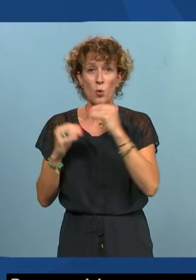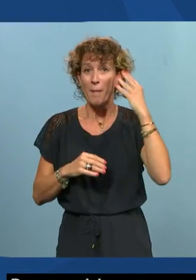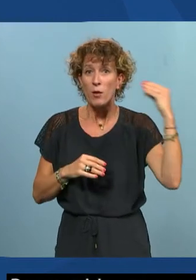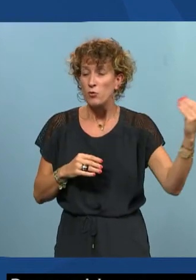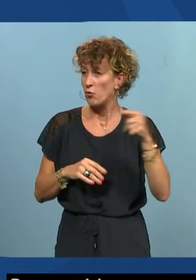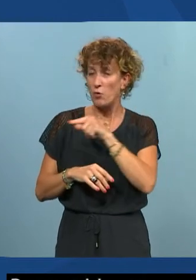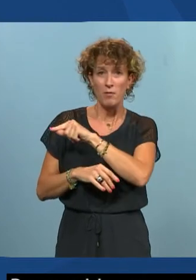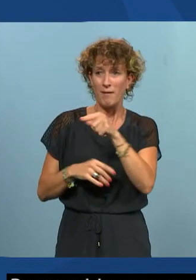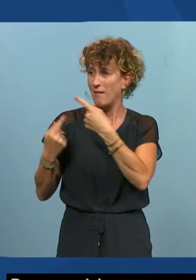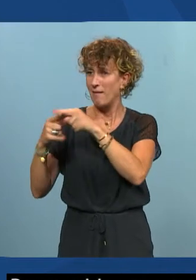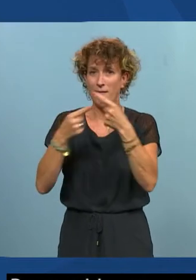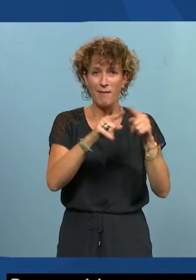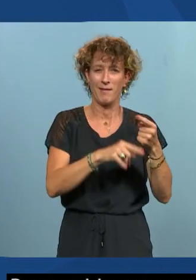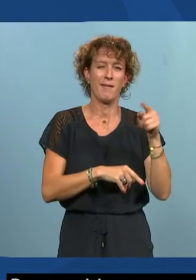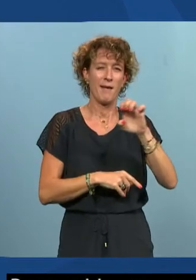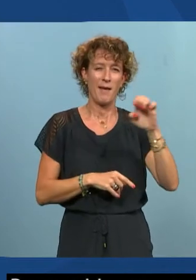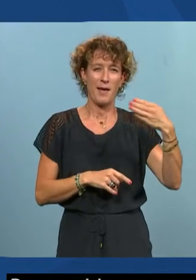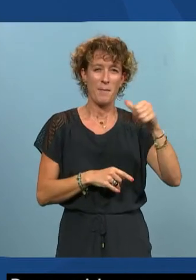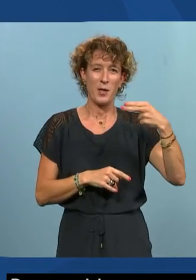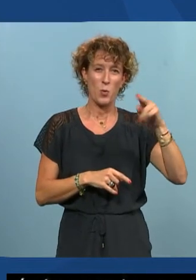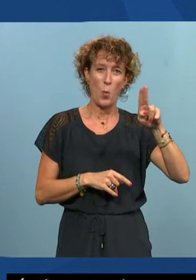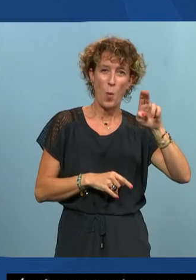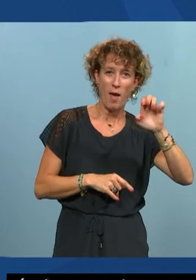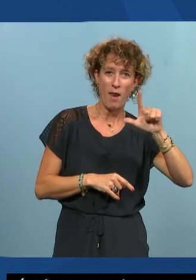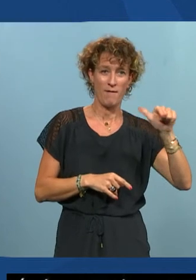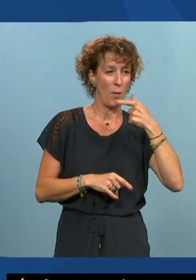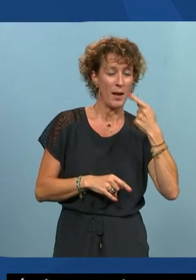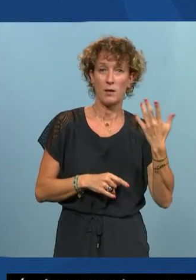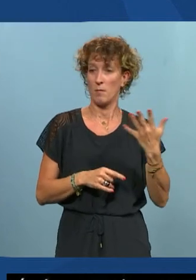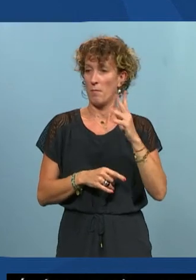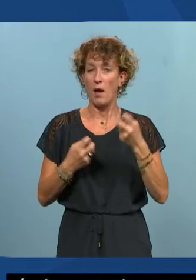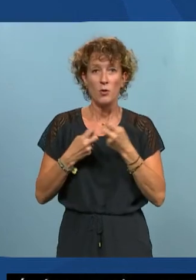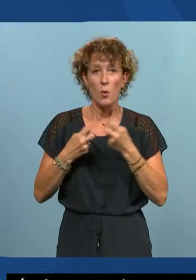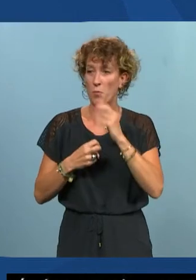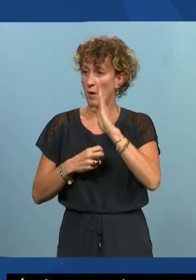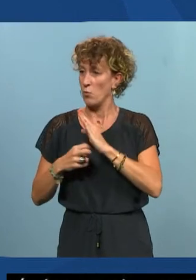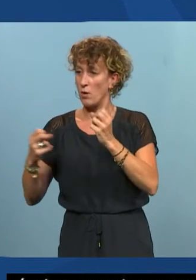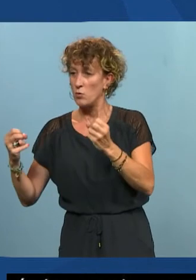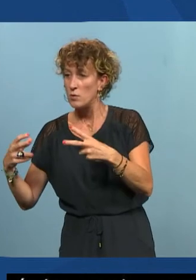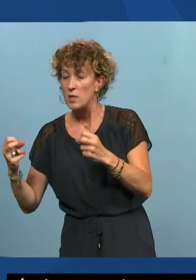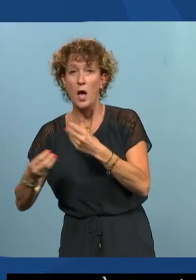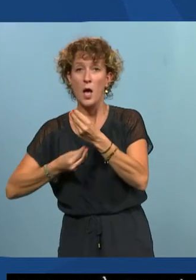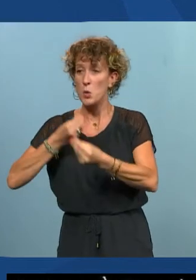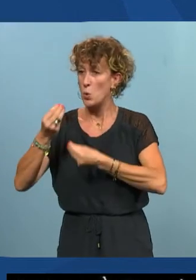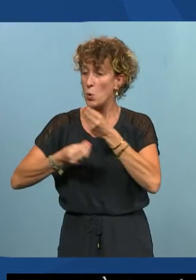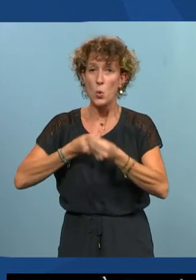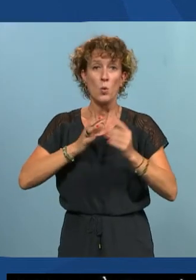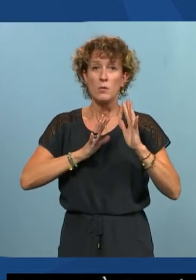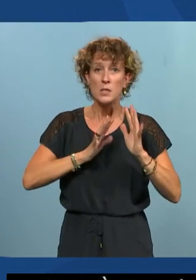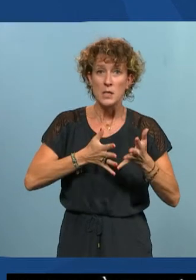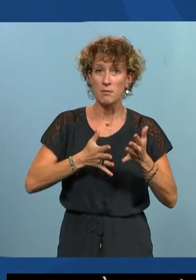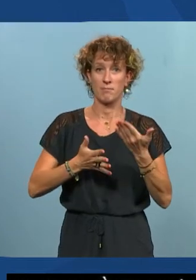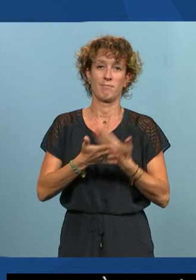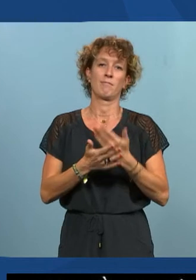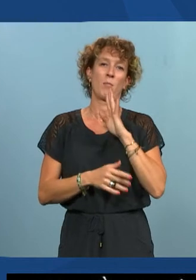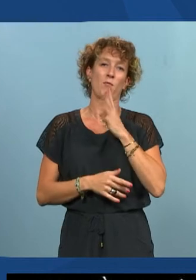'Emmanuel en parlera dans les personnes qui ont besoin de sous-titres, d'autres pour qui on a besoin de langue des signes par exemple, cette conférence en est la preuve.